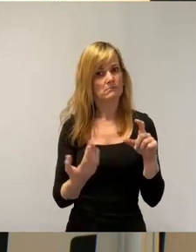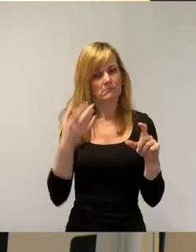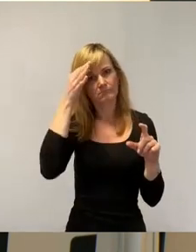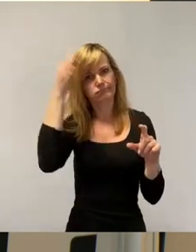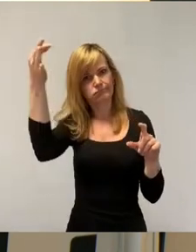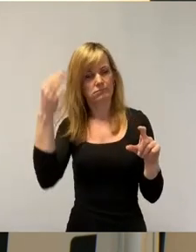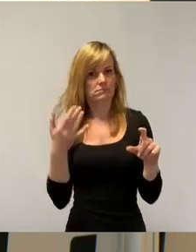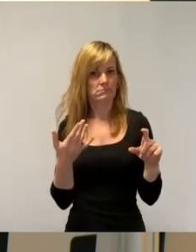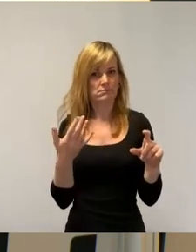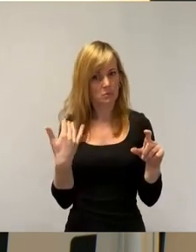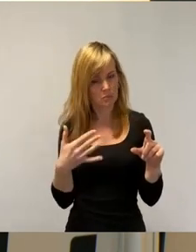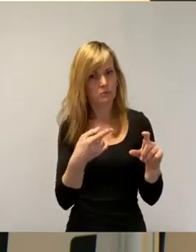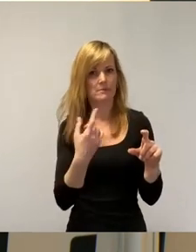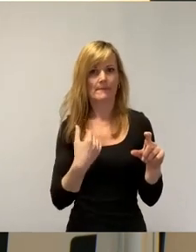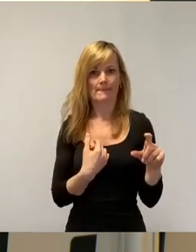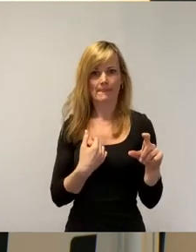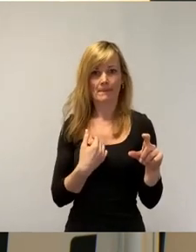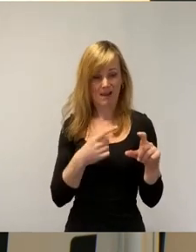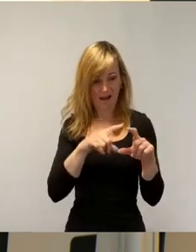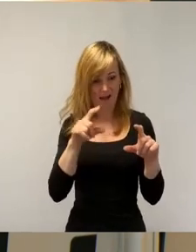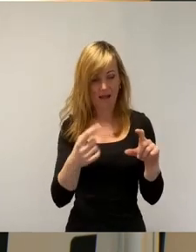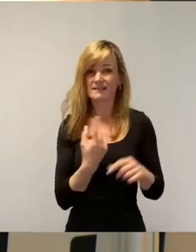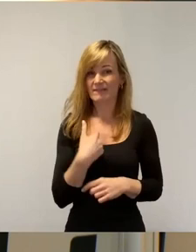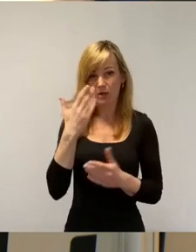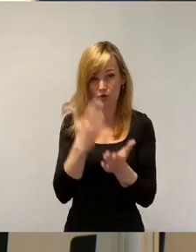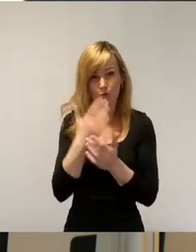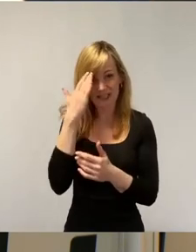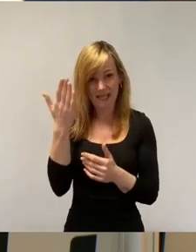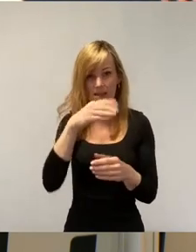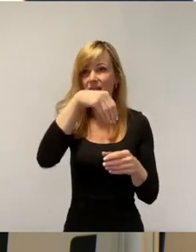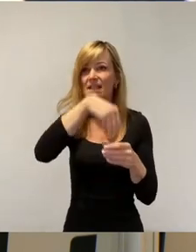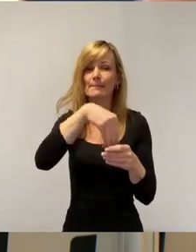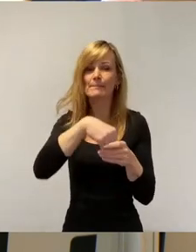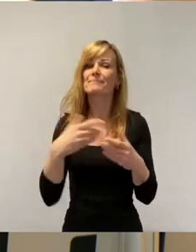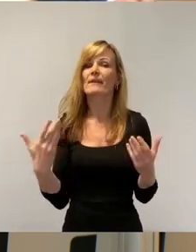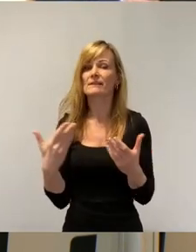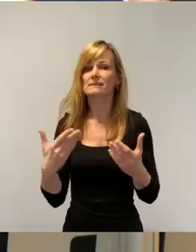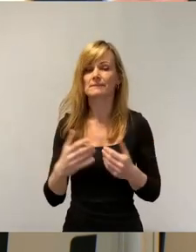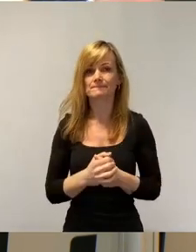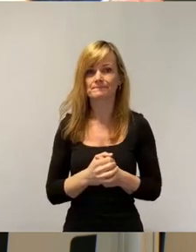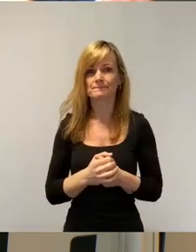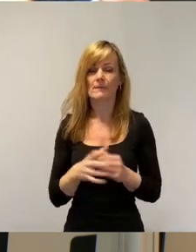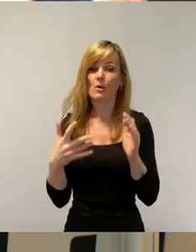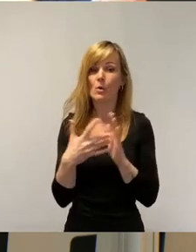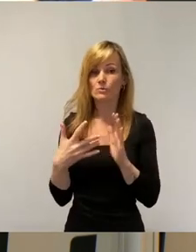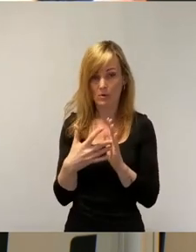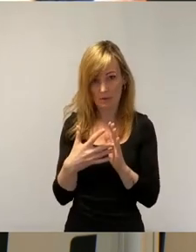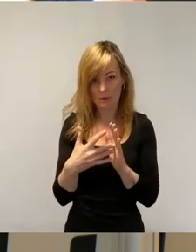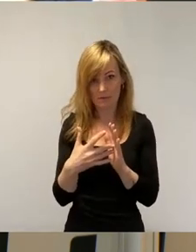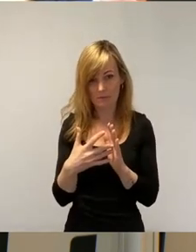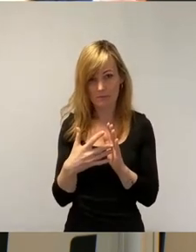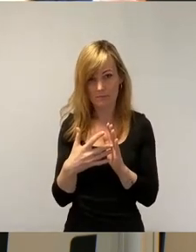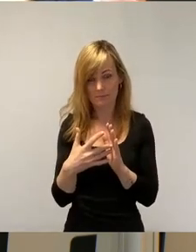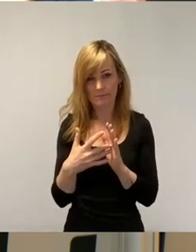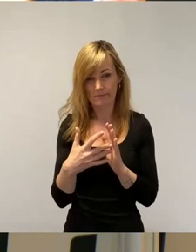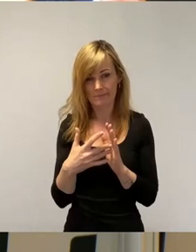ist ja nicht nur die Karte, die wir alle kennen, sondern es steckt ja dahinter die Kontrolle. Und sozusagen